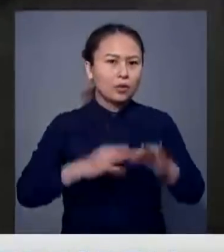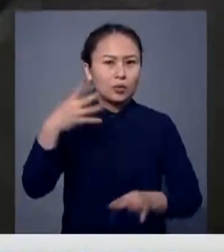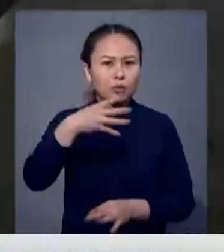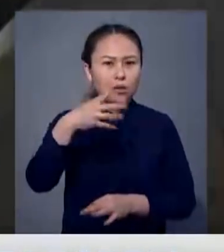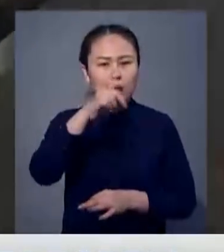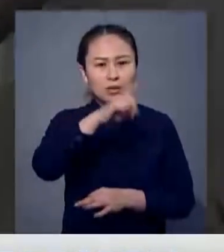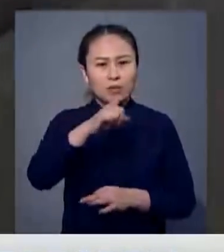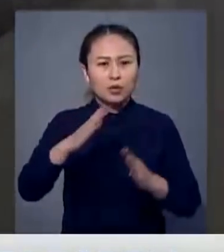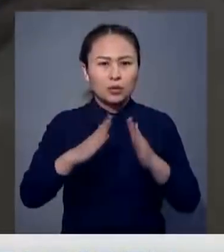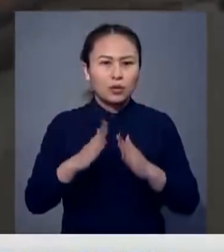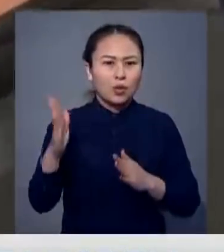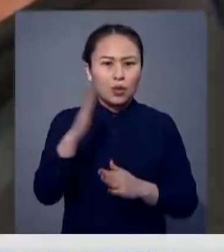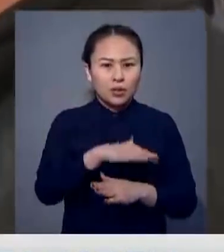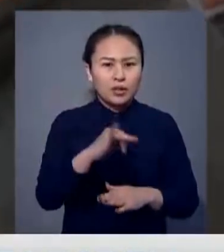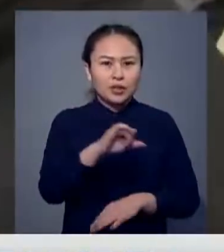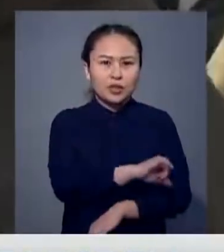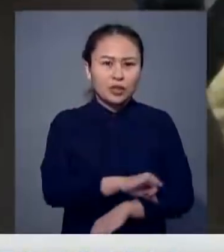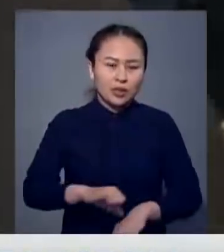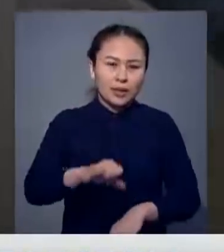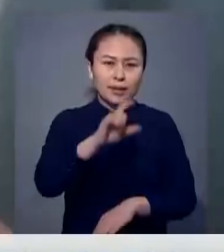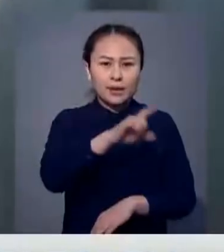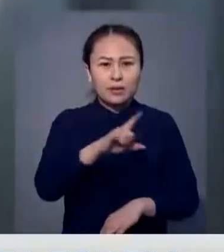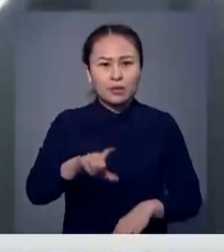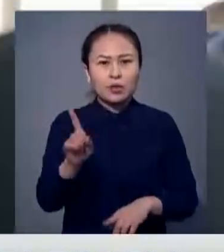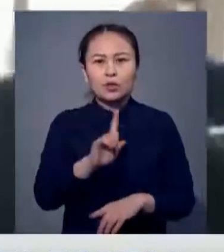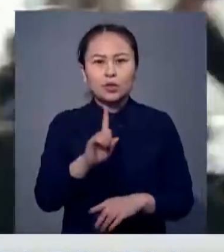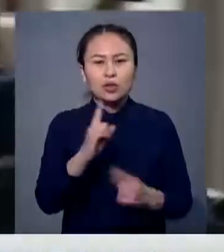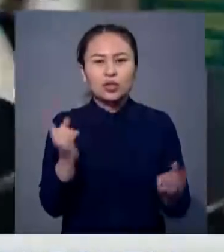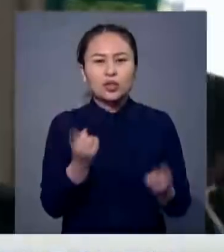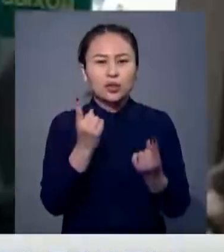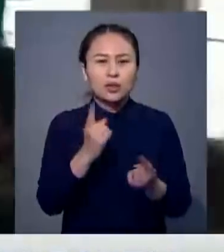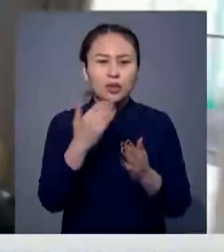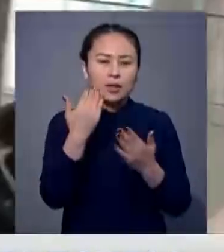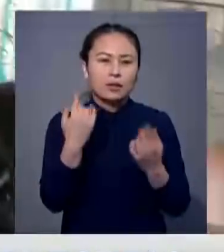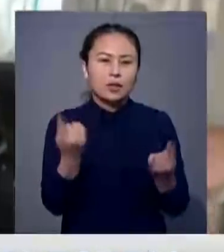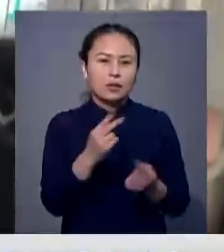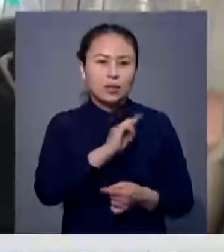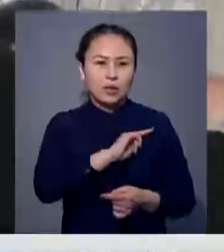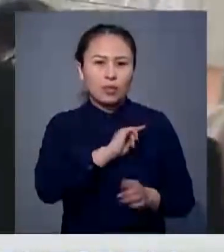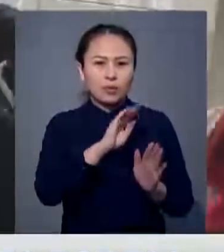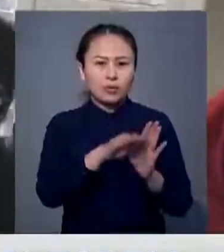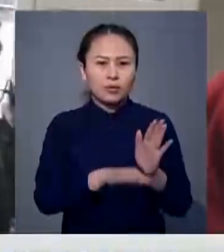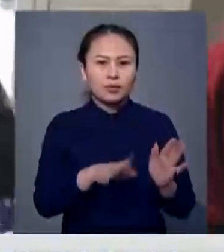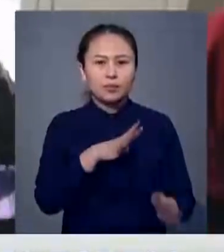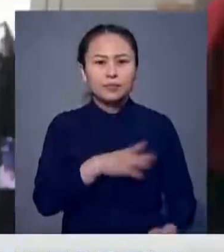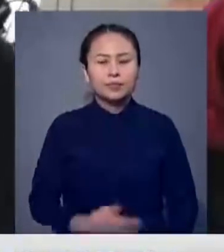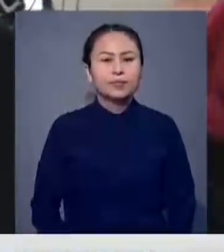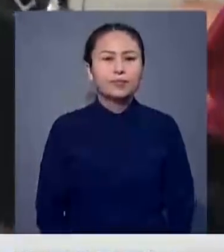тәуілікте түрт мүндай азамат үйлеріне оралды. Шекарада ел азаматтары үшін женгілдетілген режим еңгізілген.